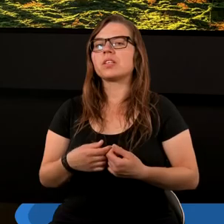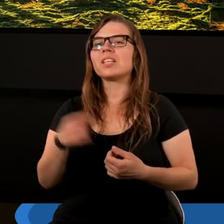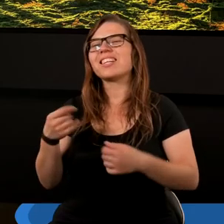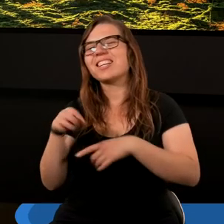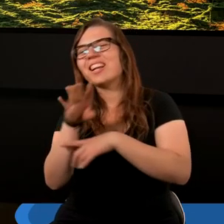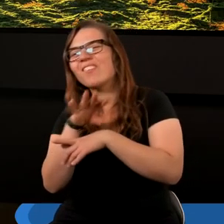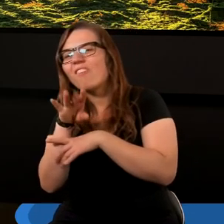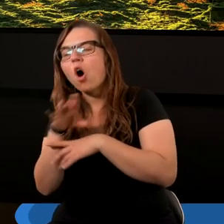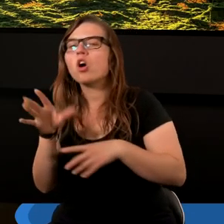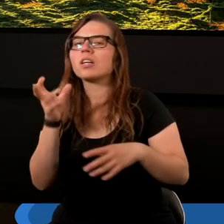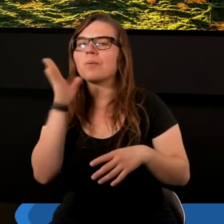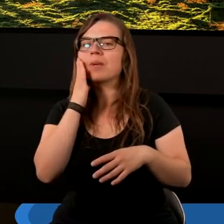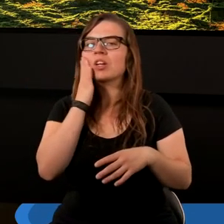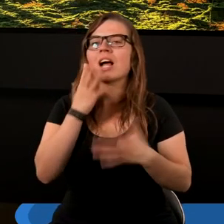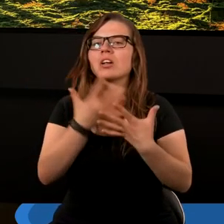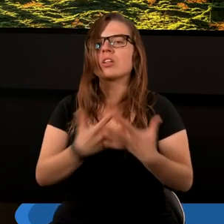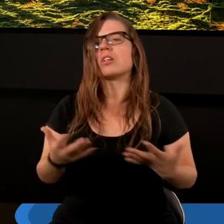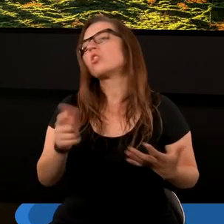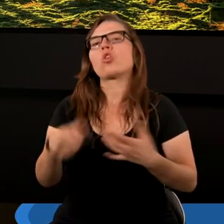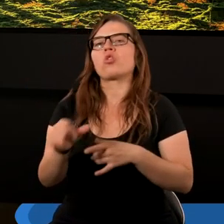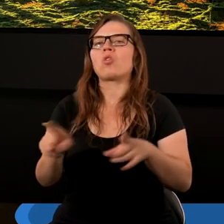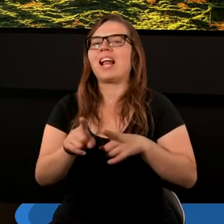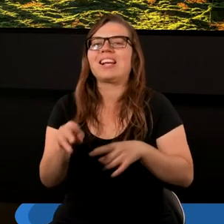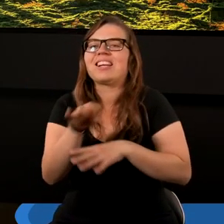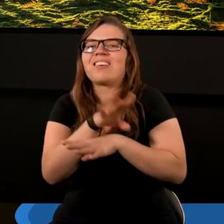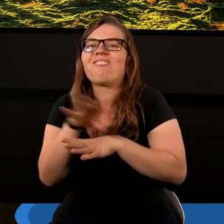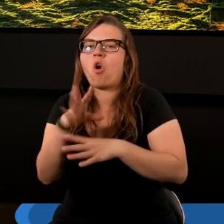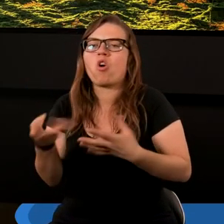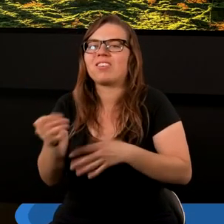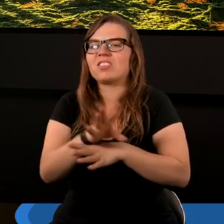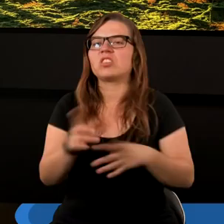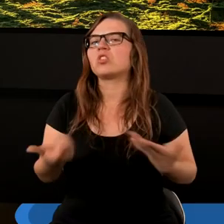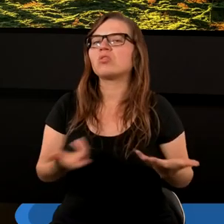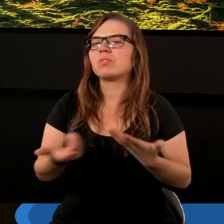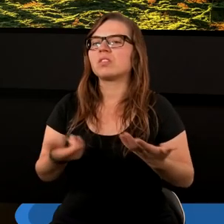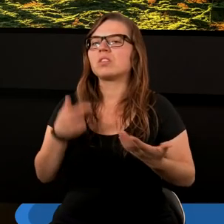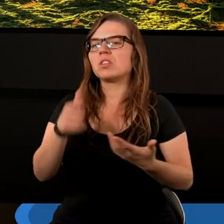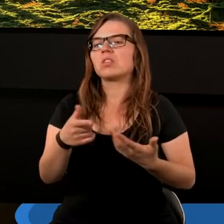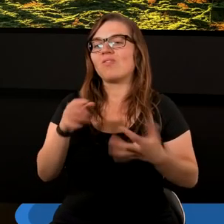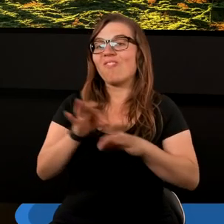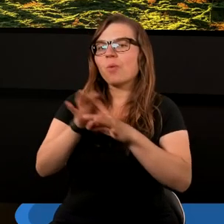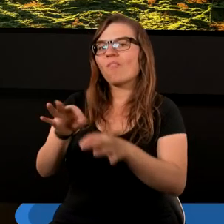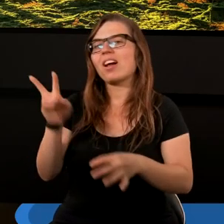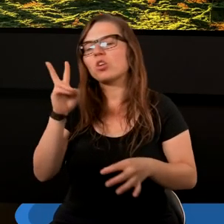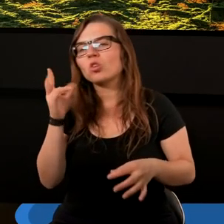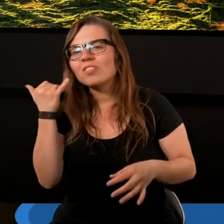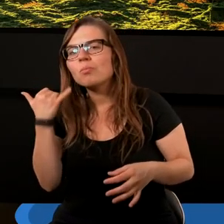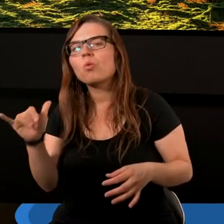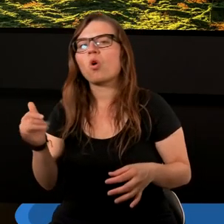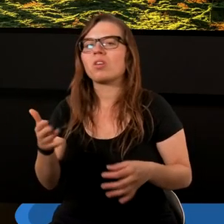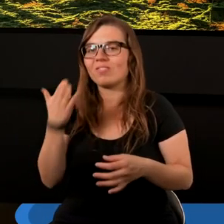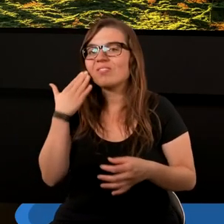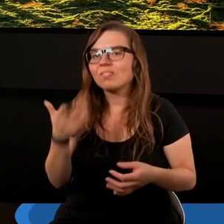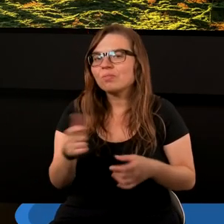zwodzi mieszkańców ziemi. Co to znaczy zwodzi? Wprowadza w błąd. Jak rozumiecie